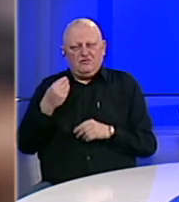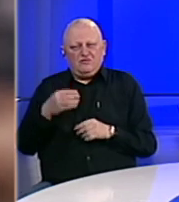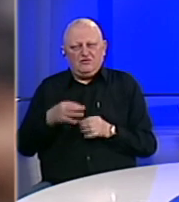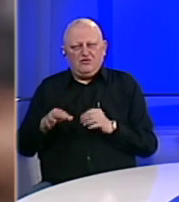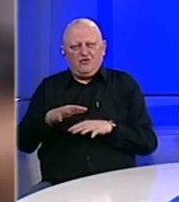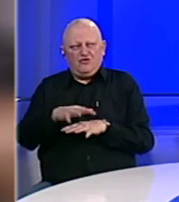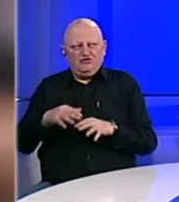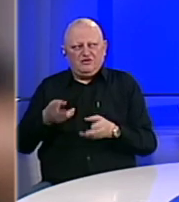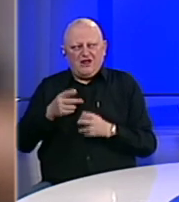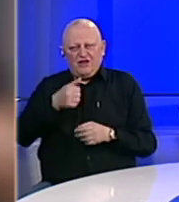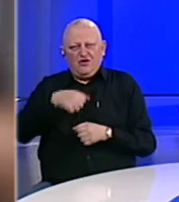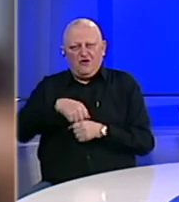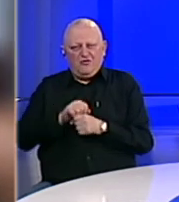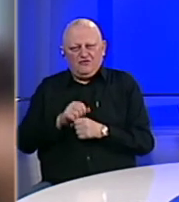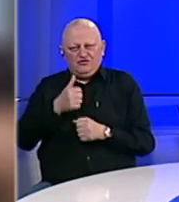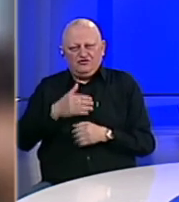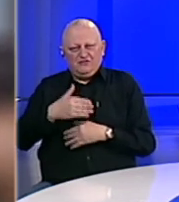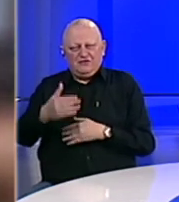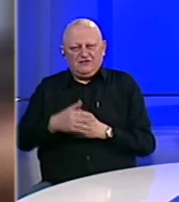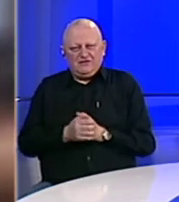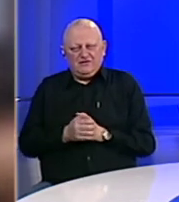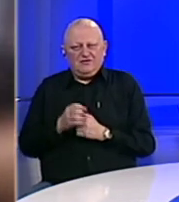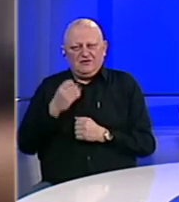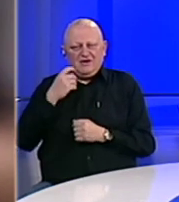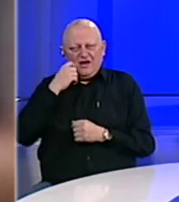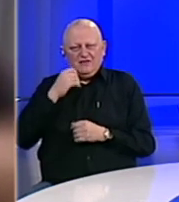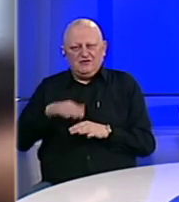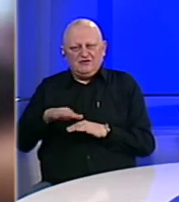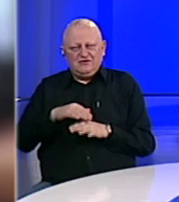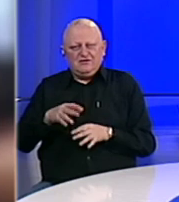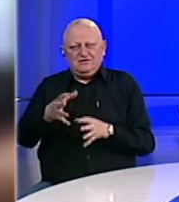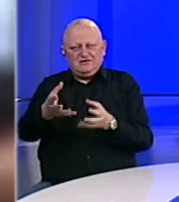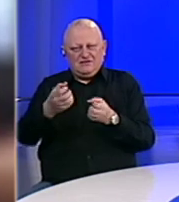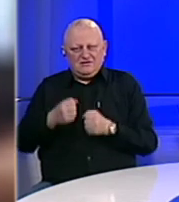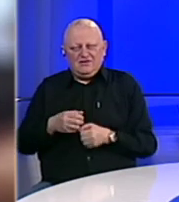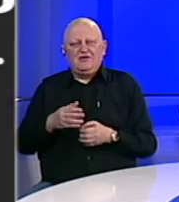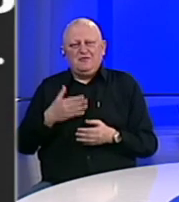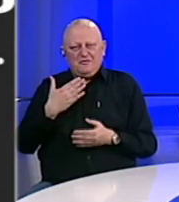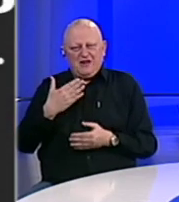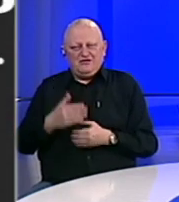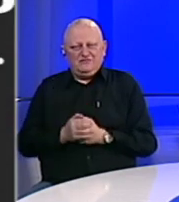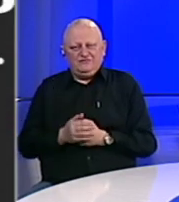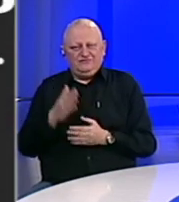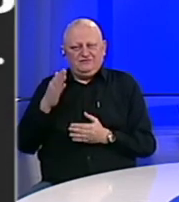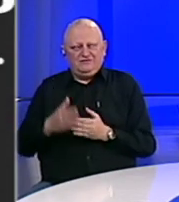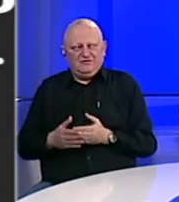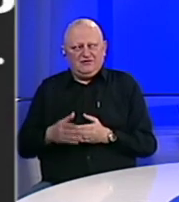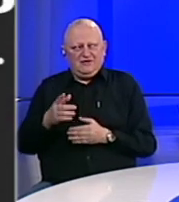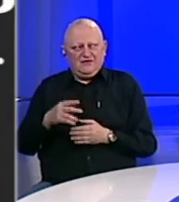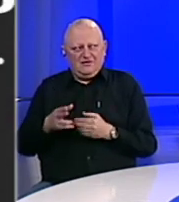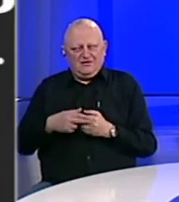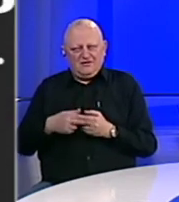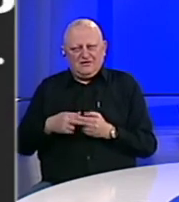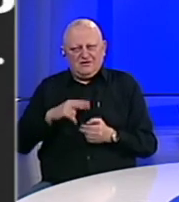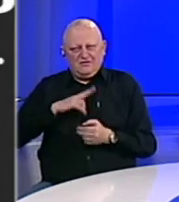potpaliti u sladno pivo ili šta već pijete uz njega. Kad meso porumeni, na vrijeme skinite i prijatno. I na kraju ove rubrike, pošto se